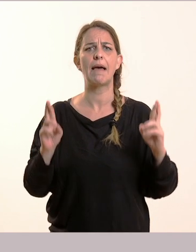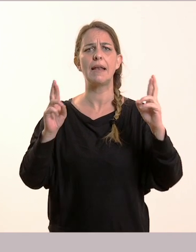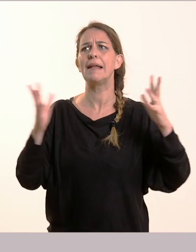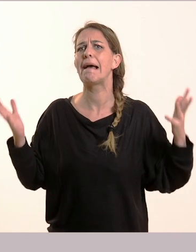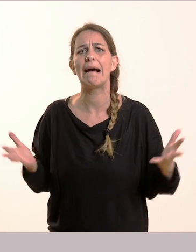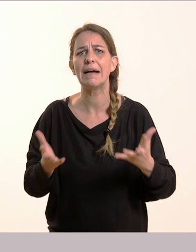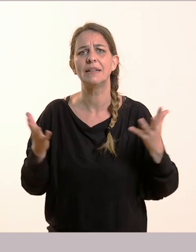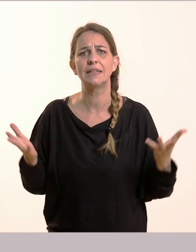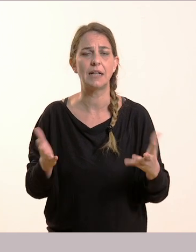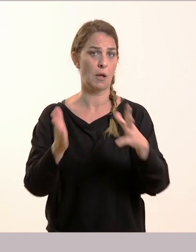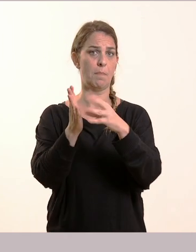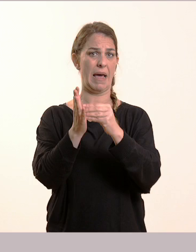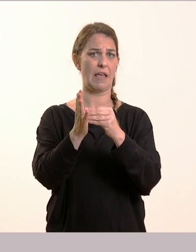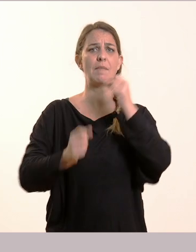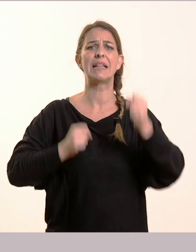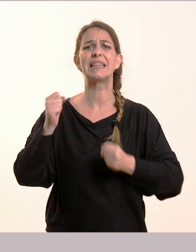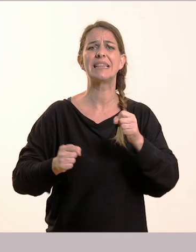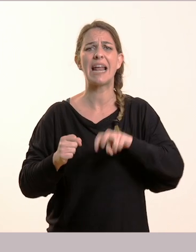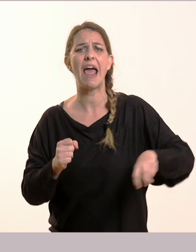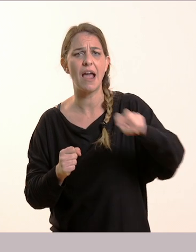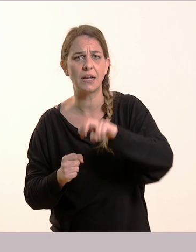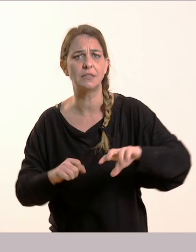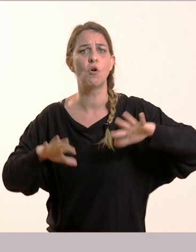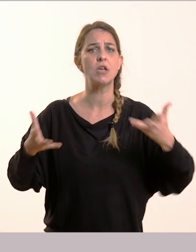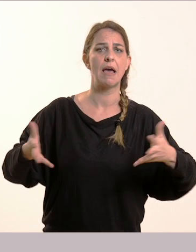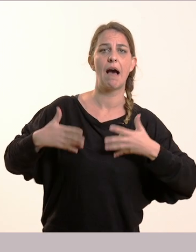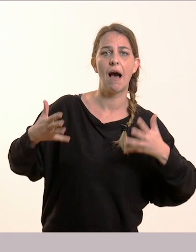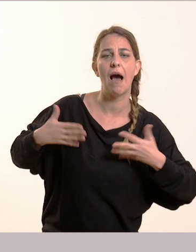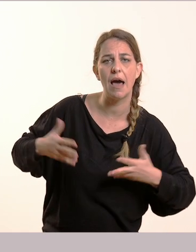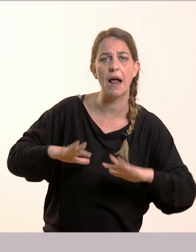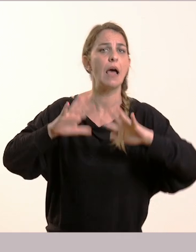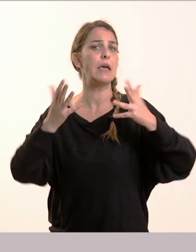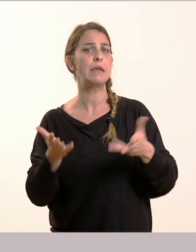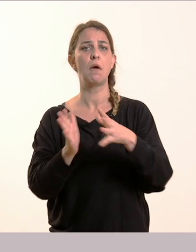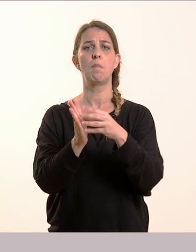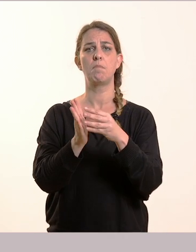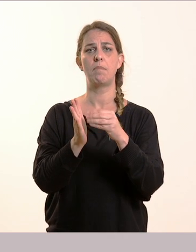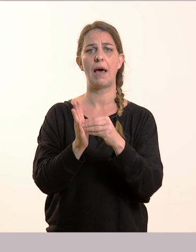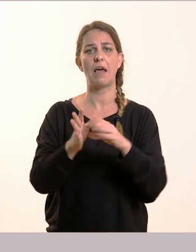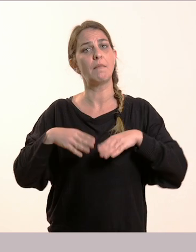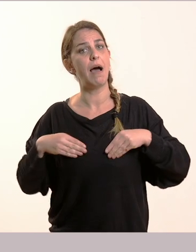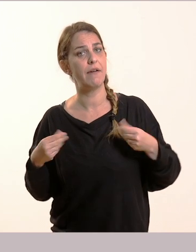Ενέργεια, ας πούμε, τρέξιμο. Η κατάσταση είναι η χαρά. Η ιδιότητα είναι η ευγένεια.